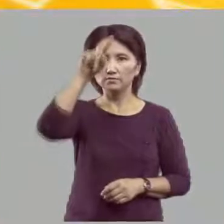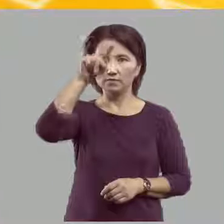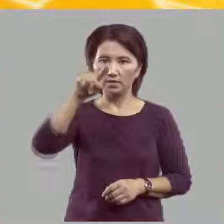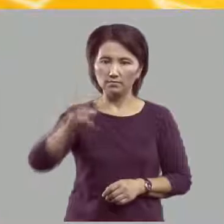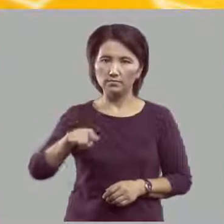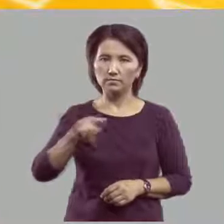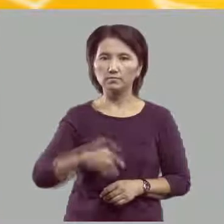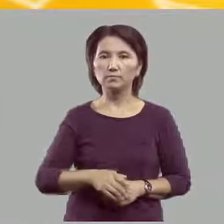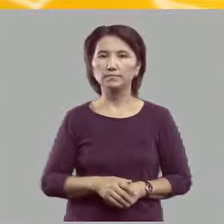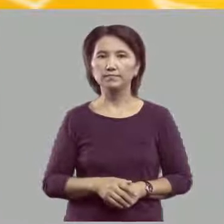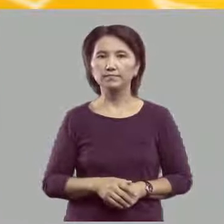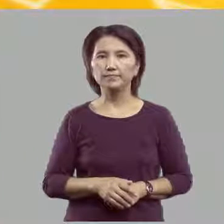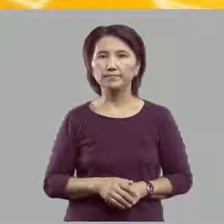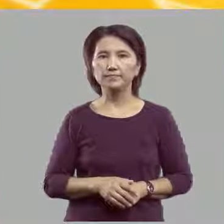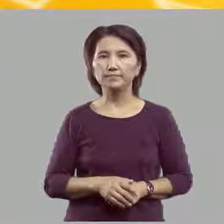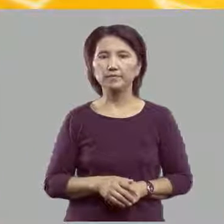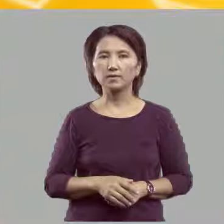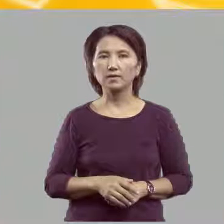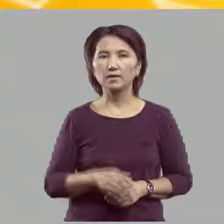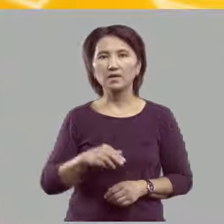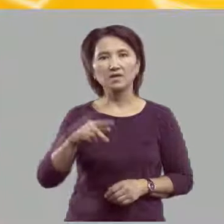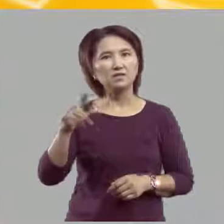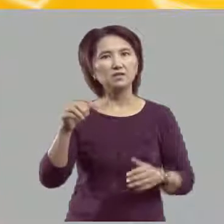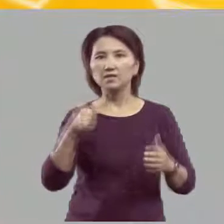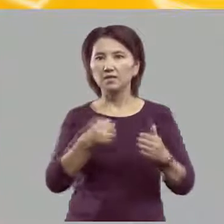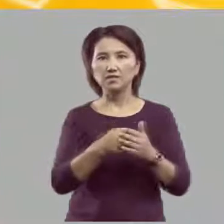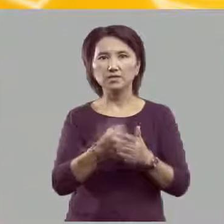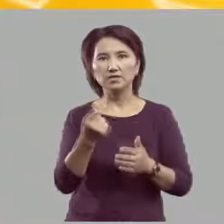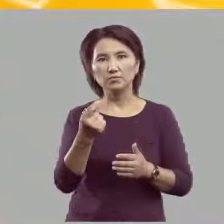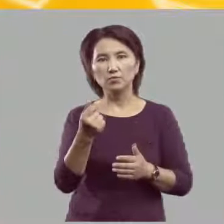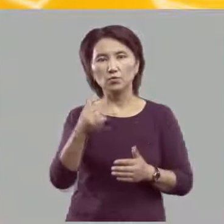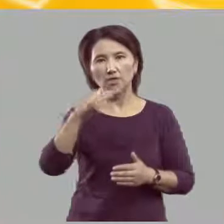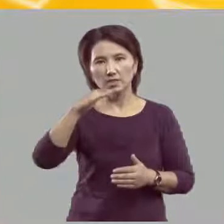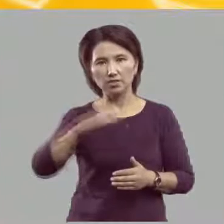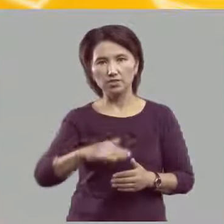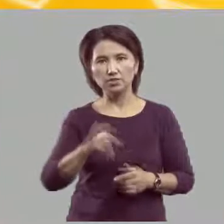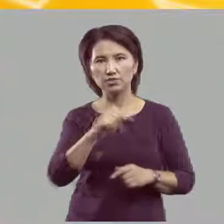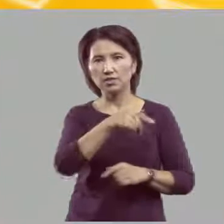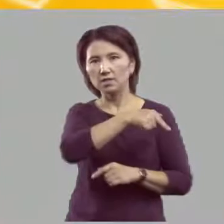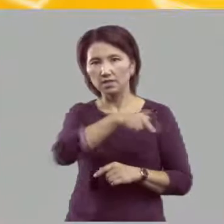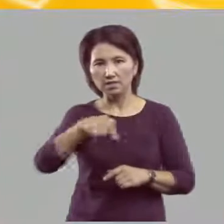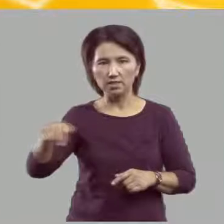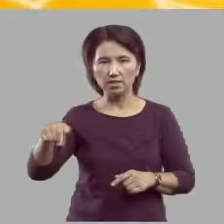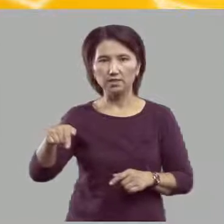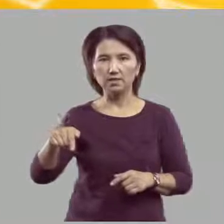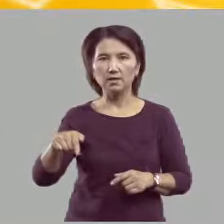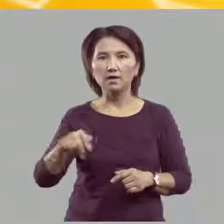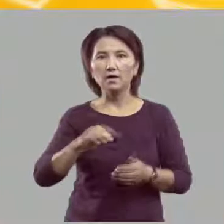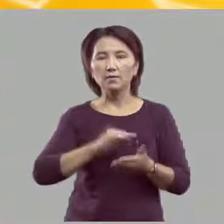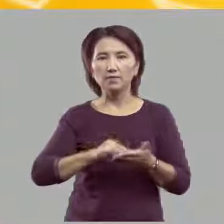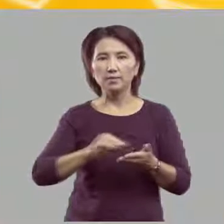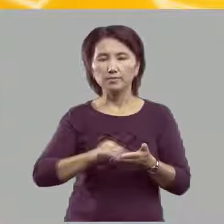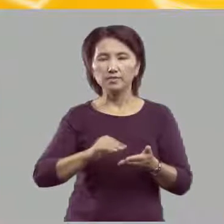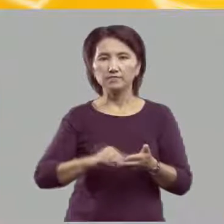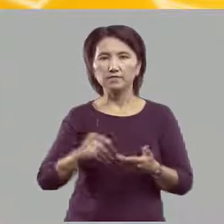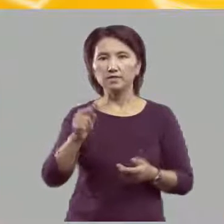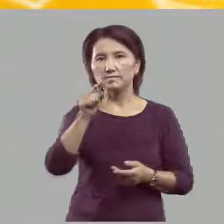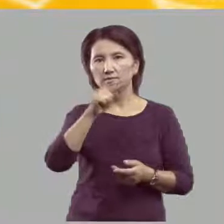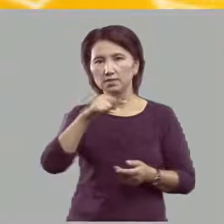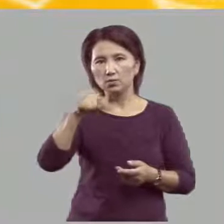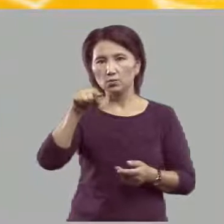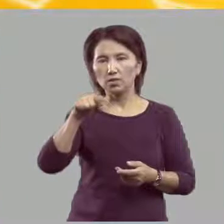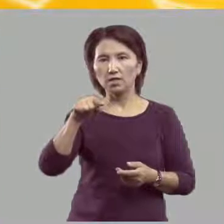Не дойдя немного до нижней линейки, прописываем закругление